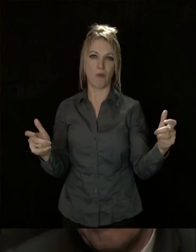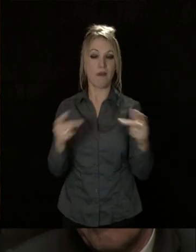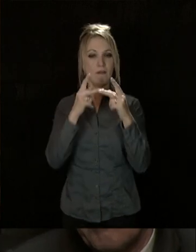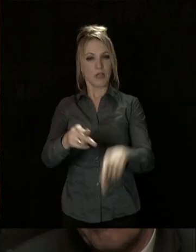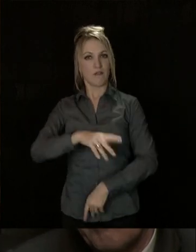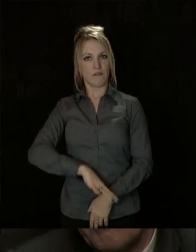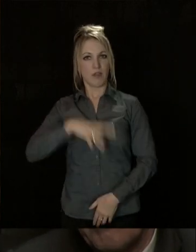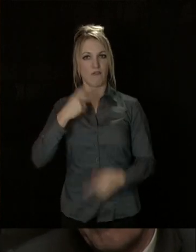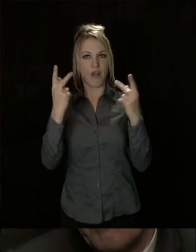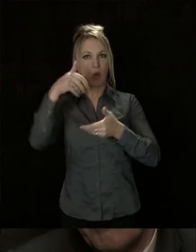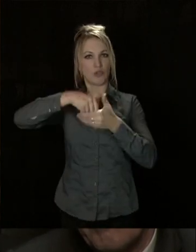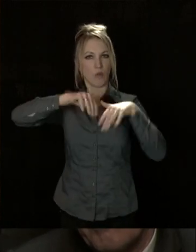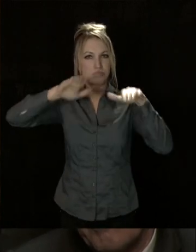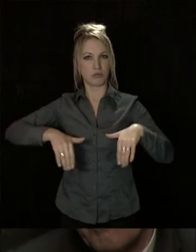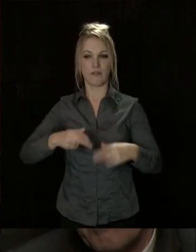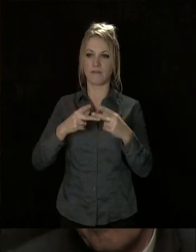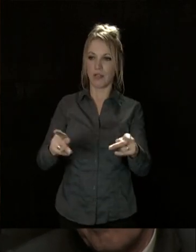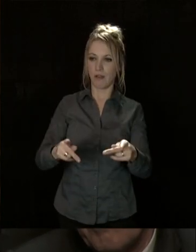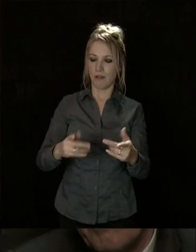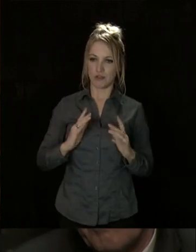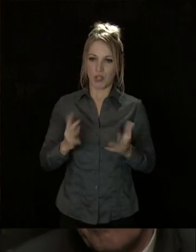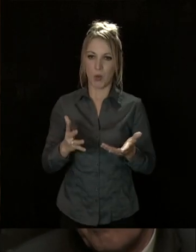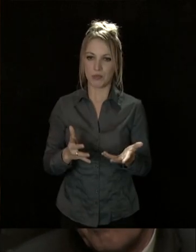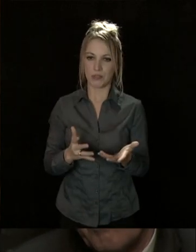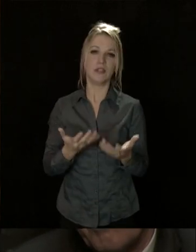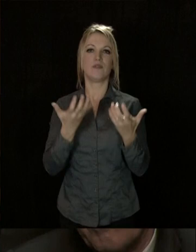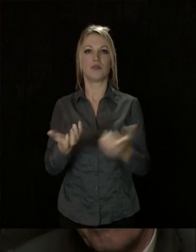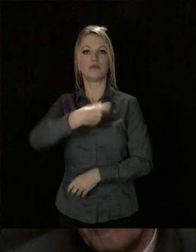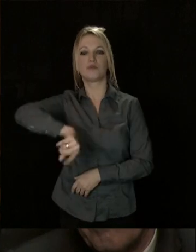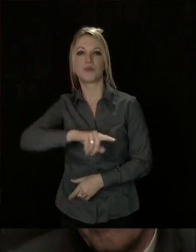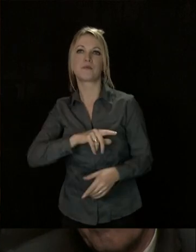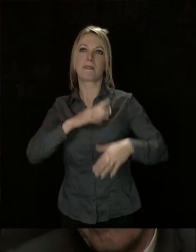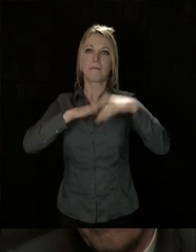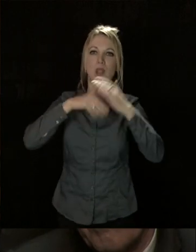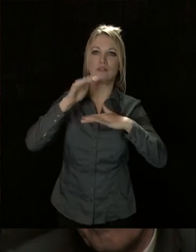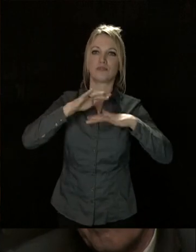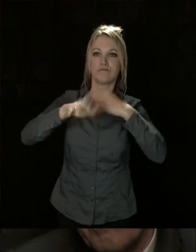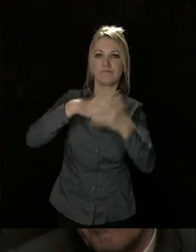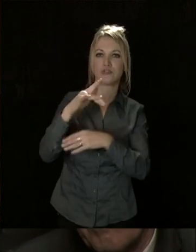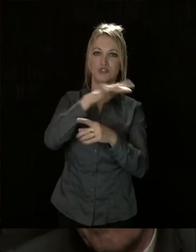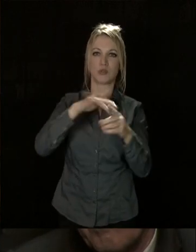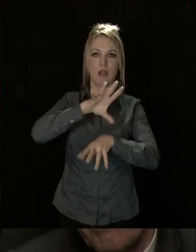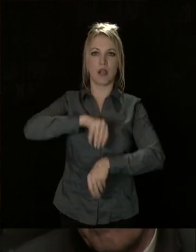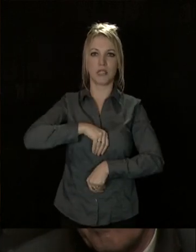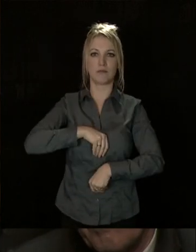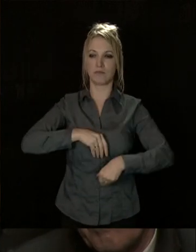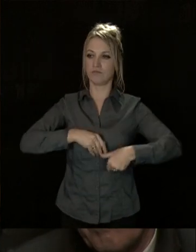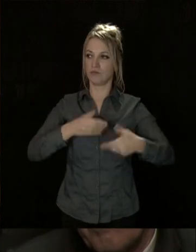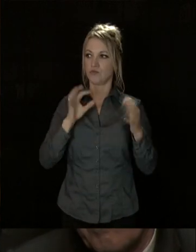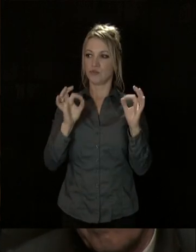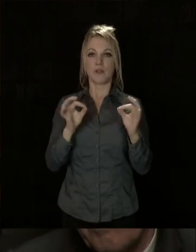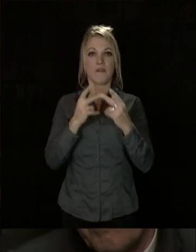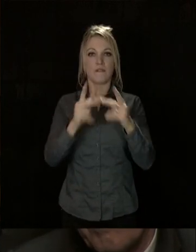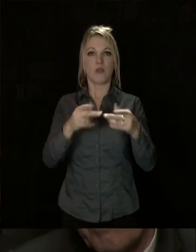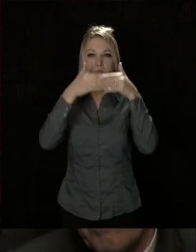des valeurs qu'elle porte, une ville généreuse, une ville, et nous le voulons, où la mixité sociale est acceptée et appliquée, une